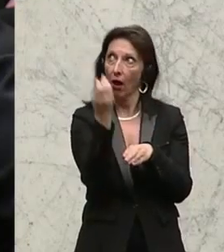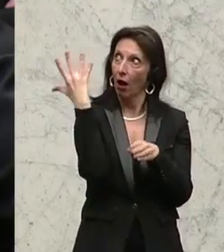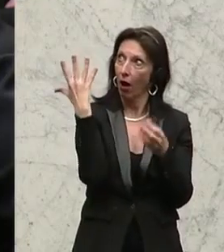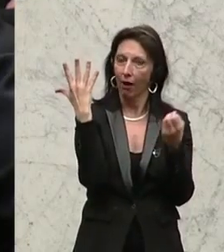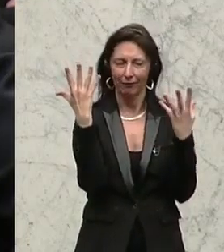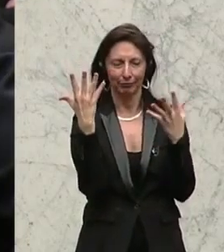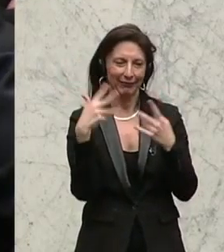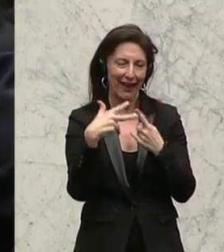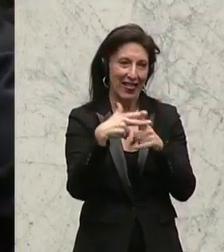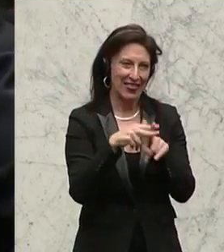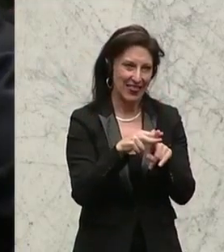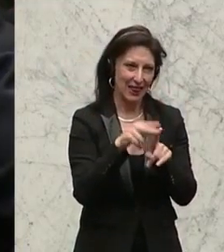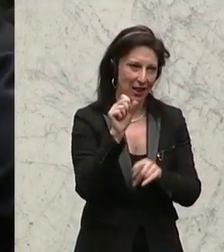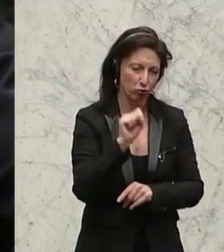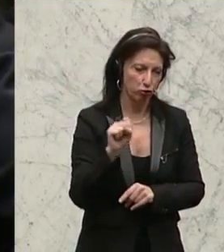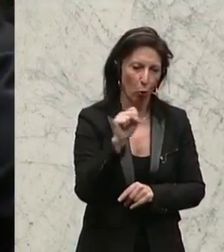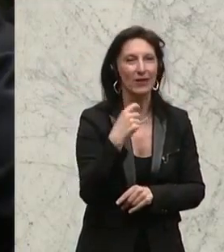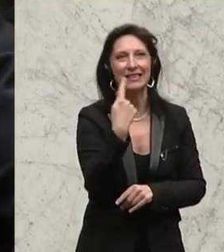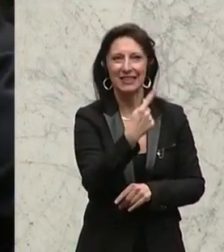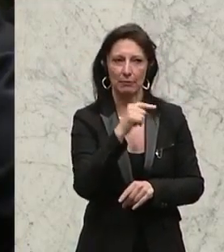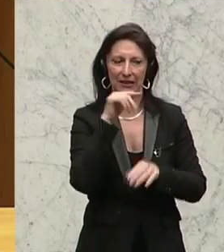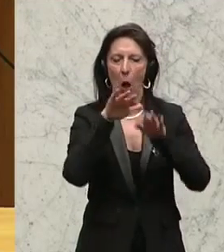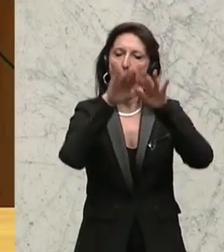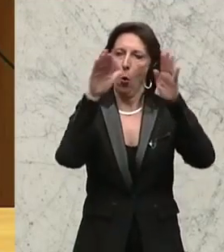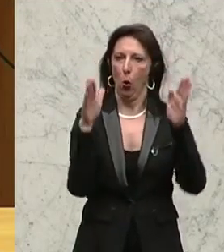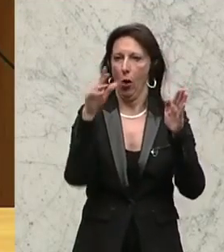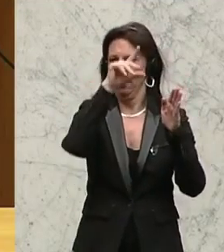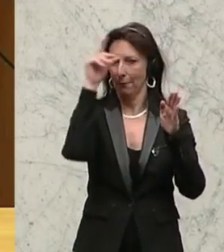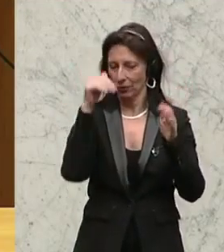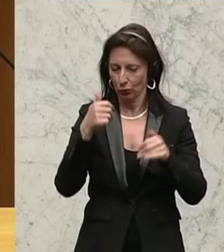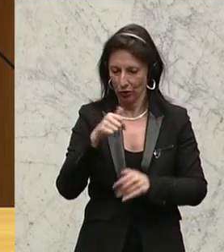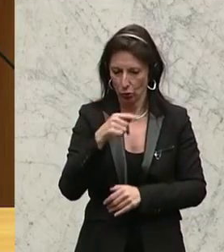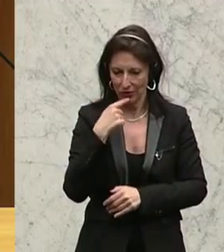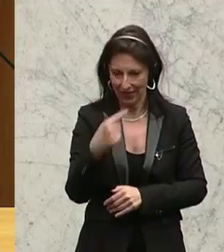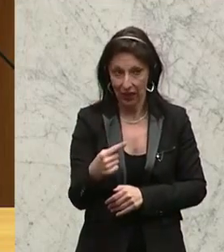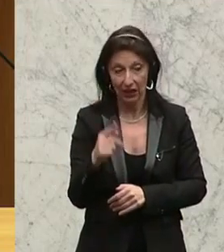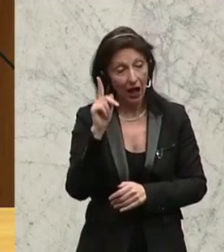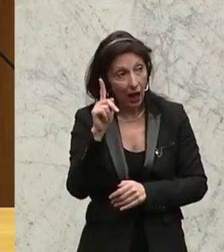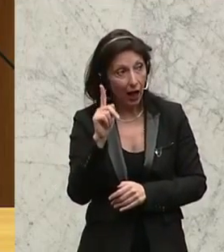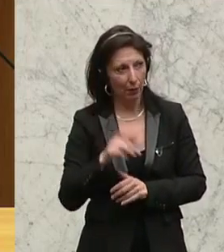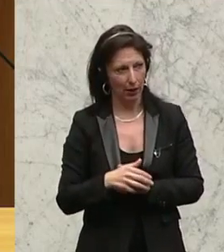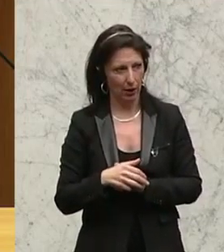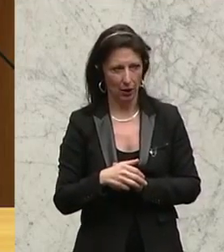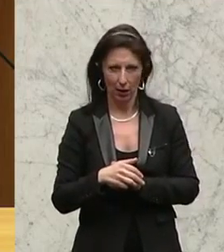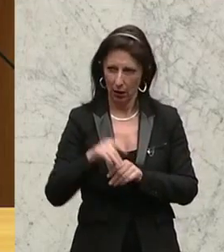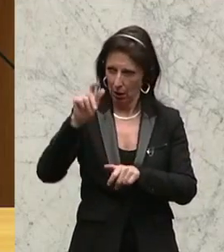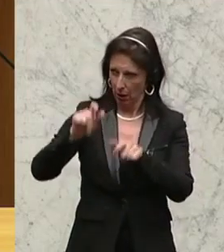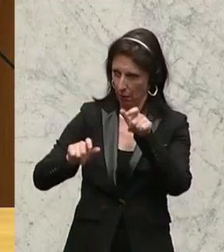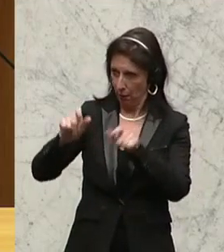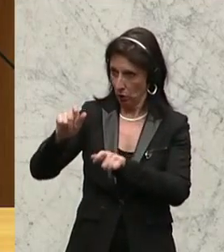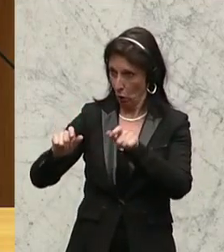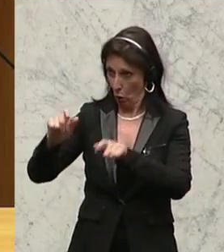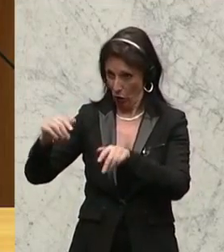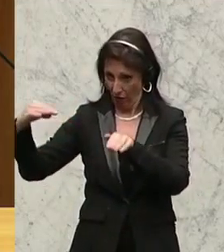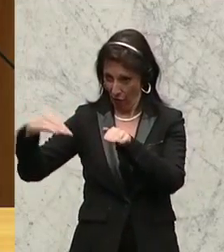Höhlenmenschen bezeichnen, das muss man ja heutzutage dazu sagen. Und das Licht, das hier von den Flüchtenden projiziert